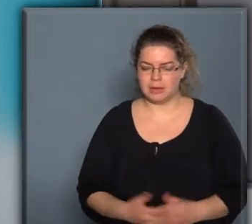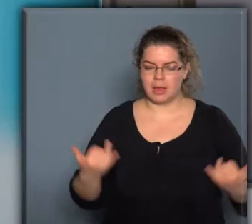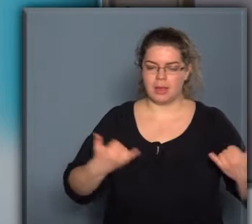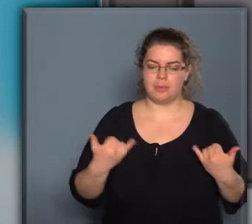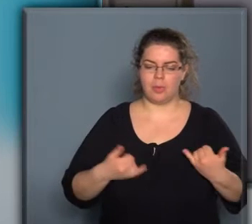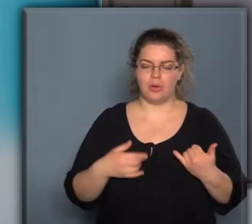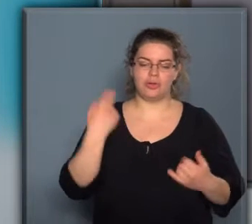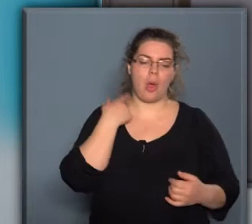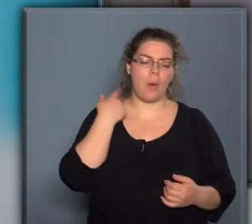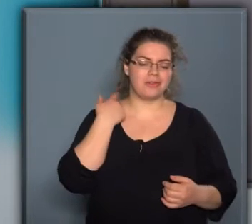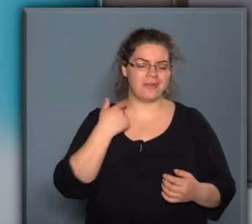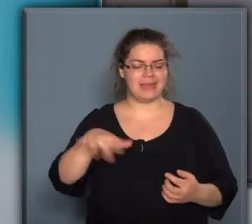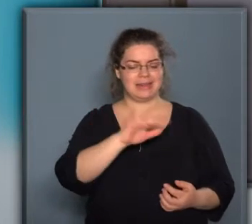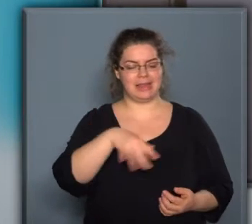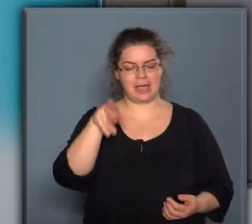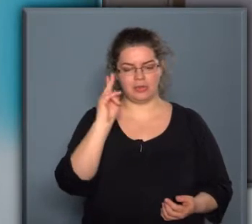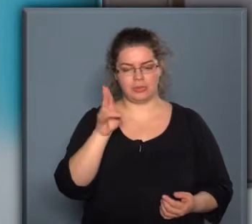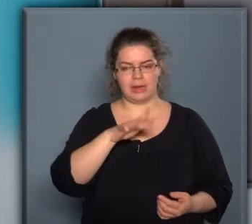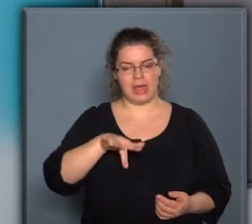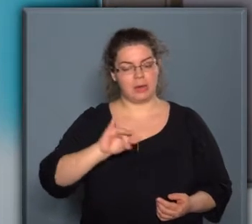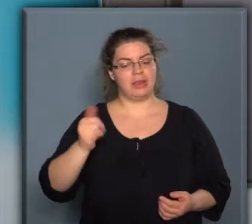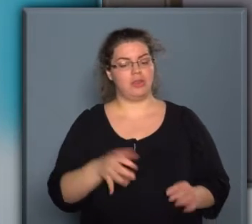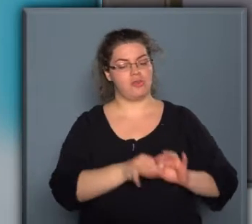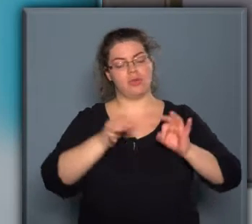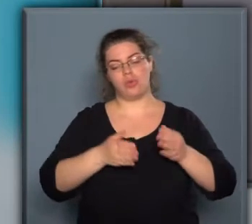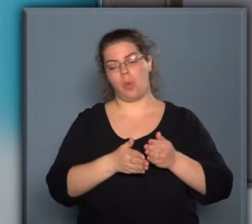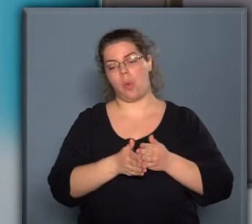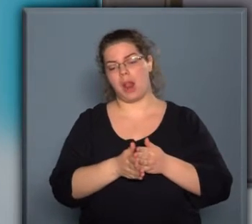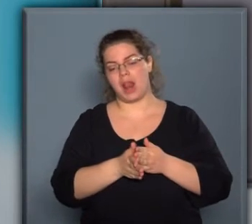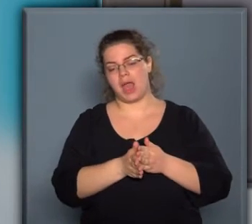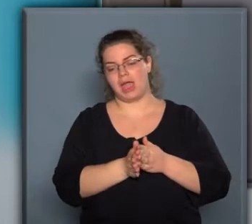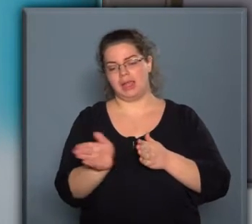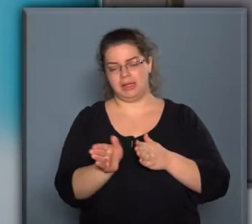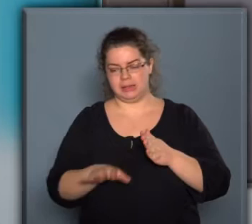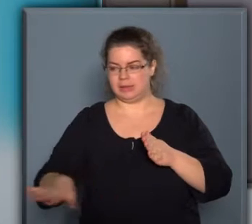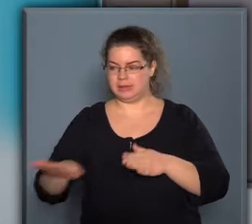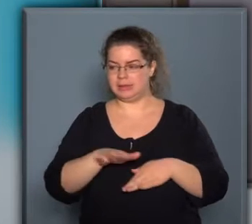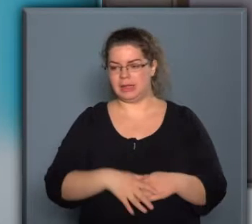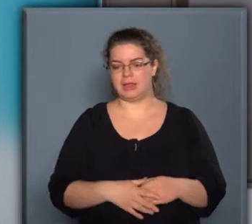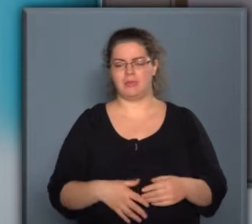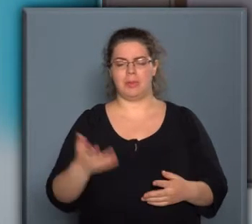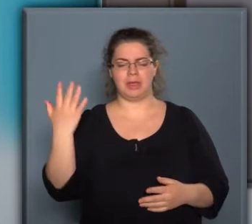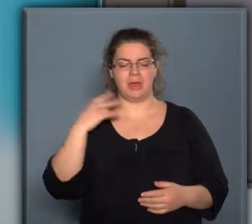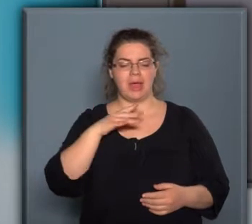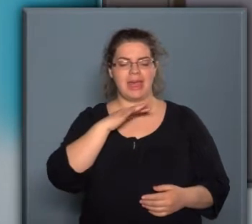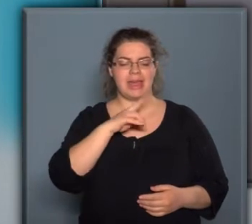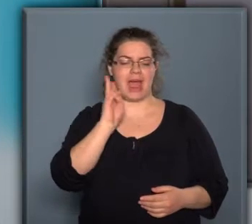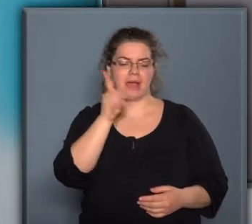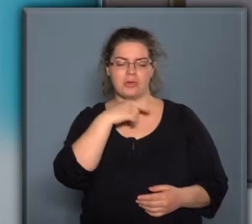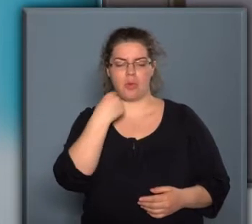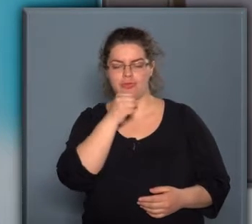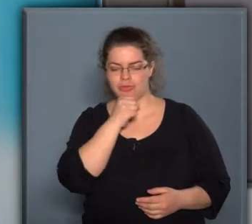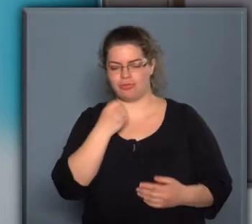most őrsvezértének ismert terület, és az attól keletre lévő rész, alamikor Rákos mezelye volt,